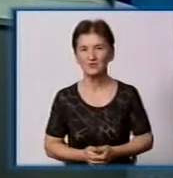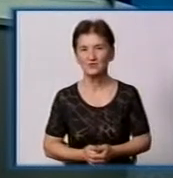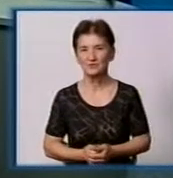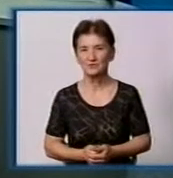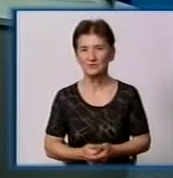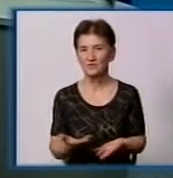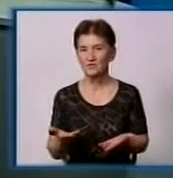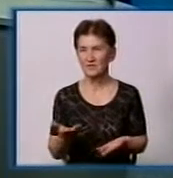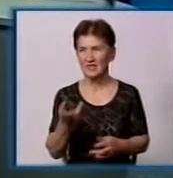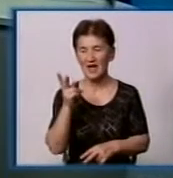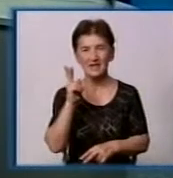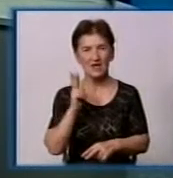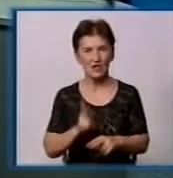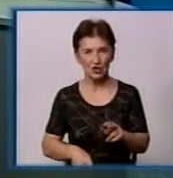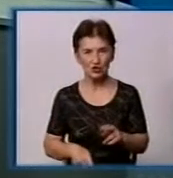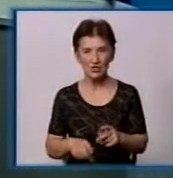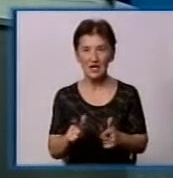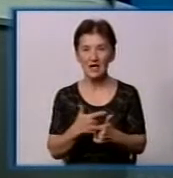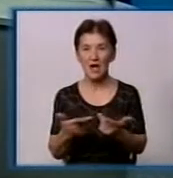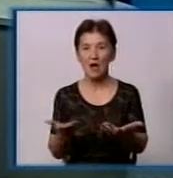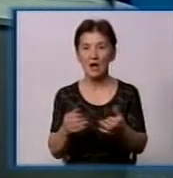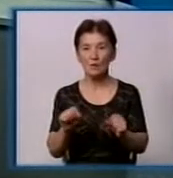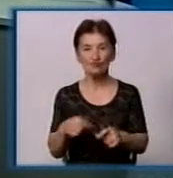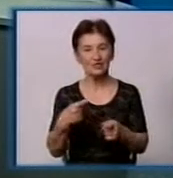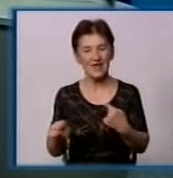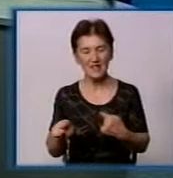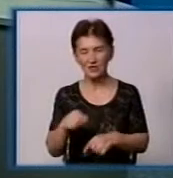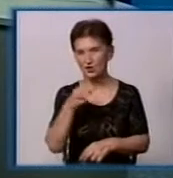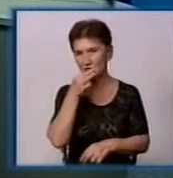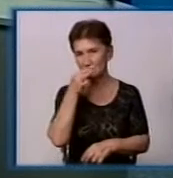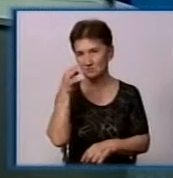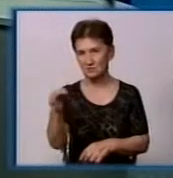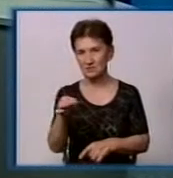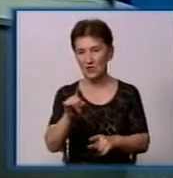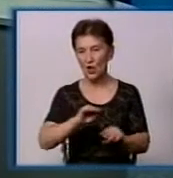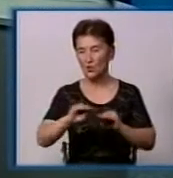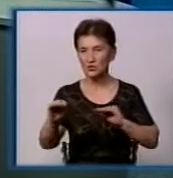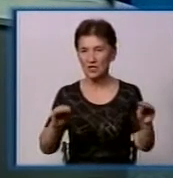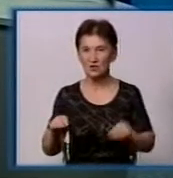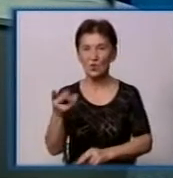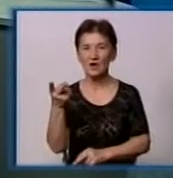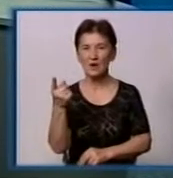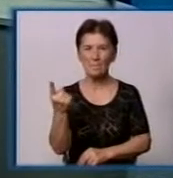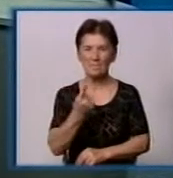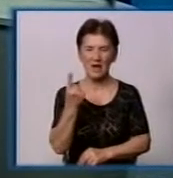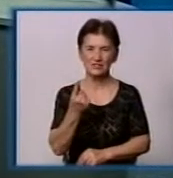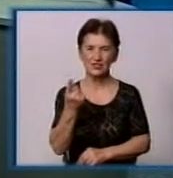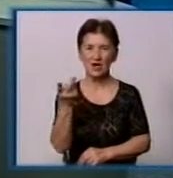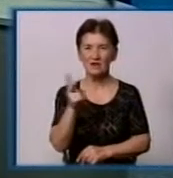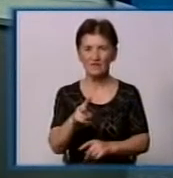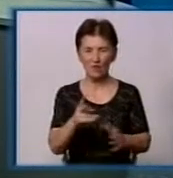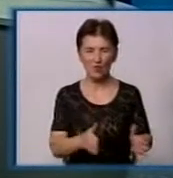Нарешті, чи як інакше можна прокоментувати встановлення перших двокомпонентних баків для